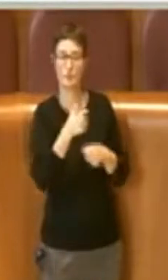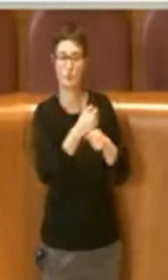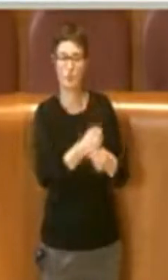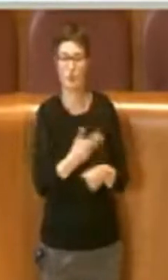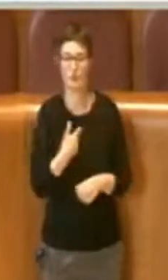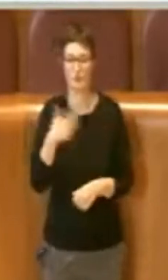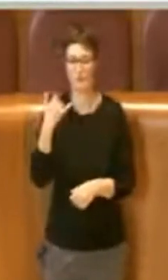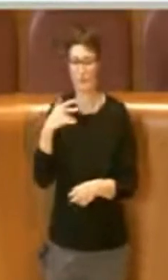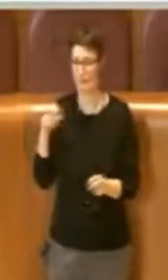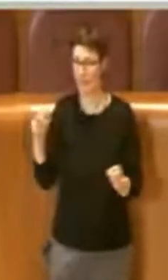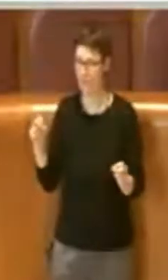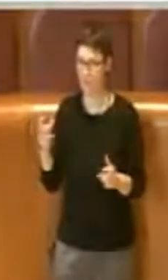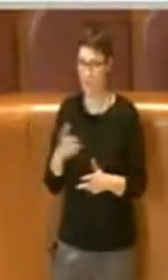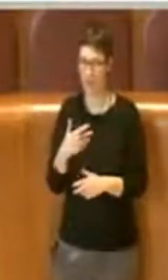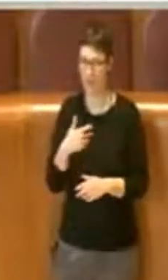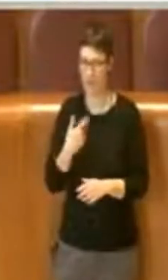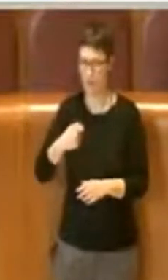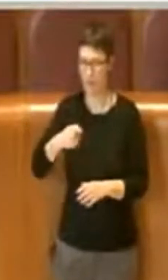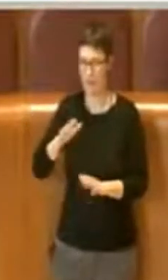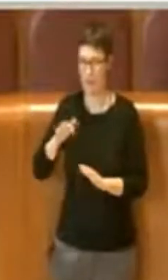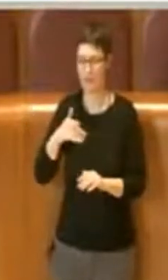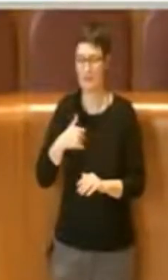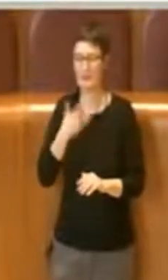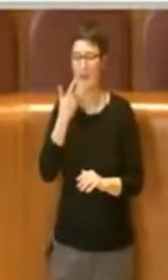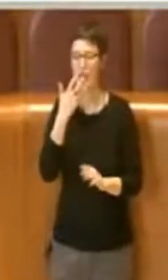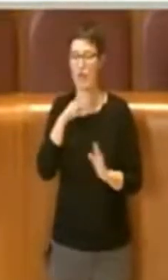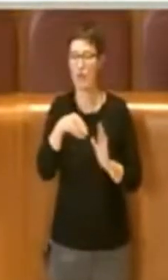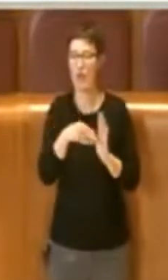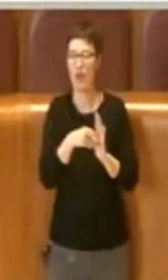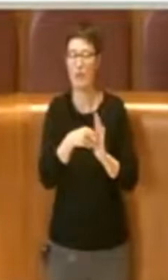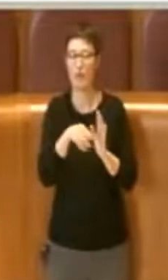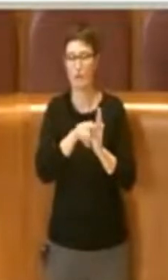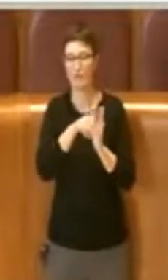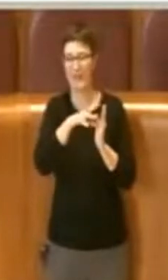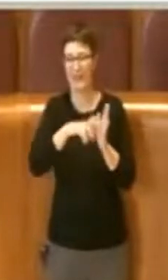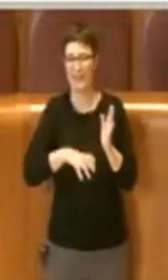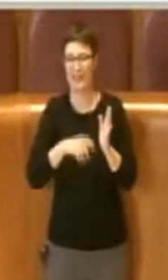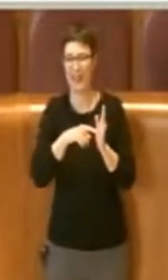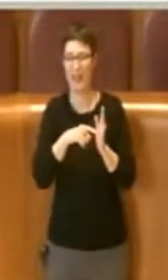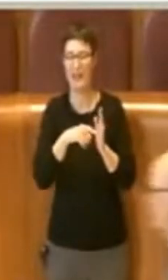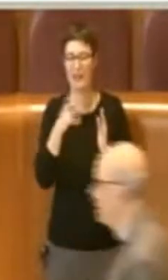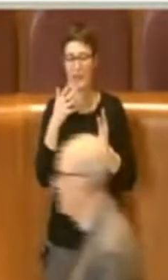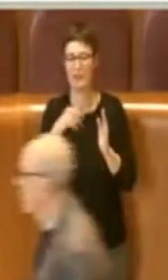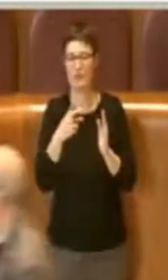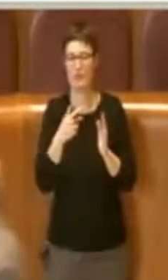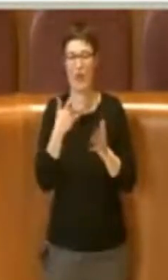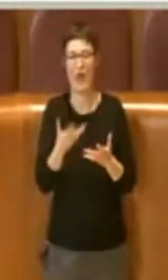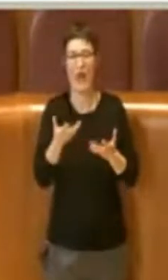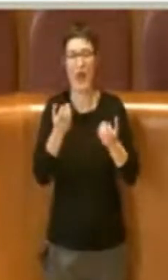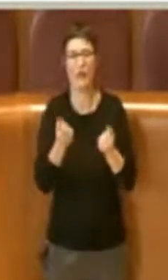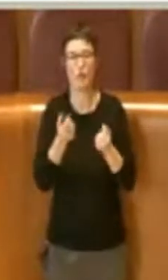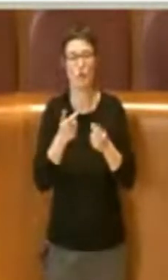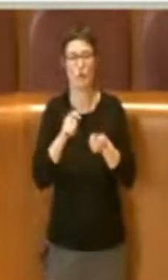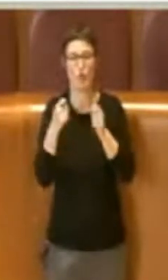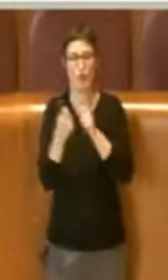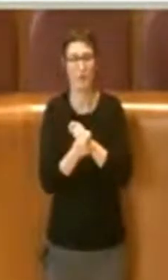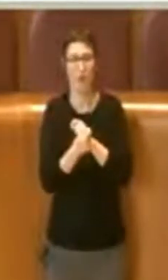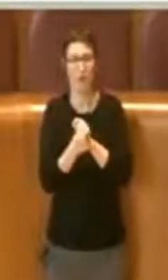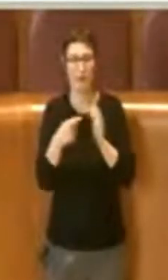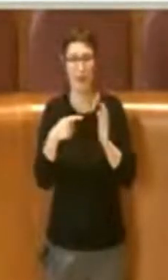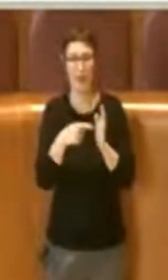Velocemente, Presidente, inseriamo nel deliberato della delibera dell'adozione di variante un